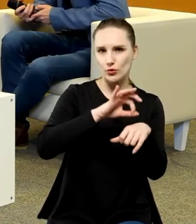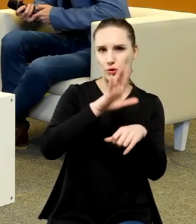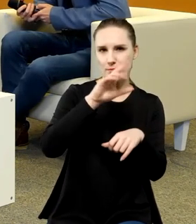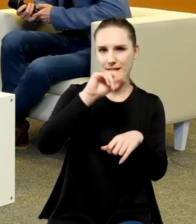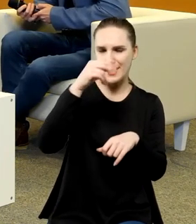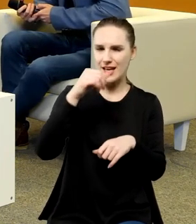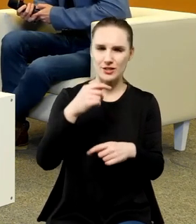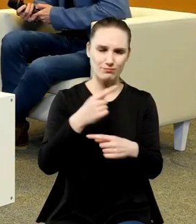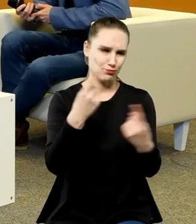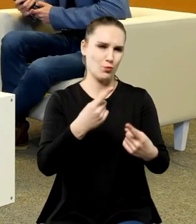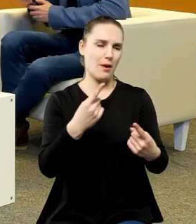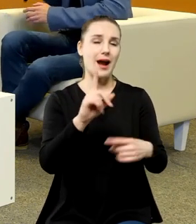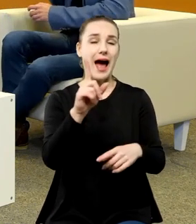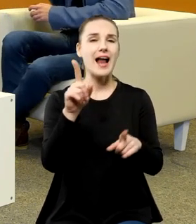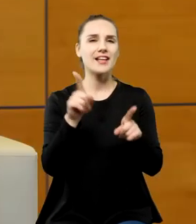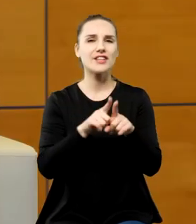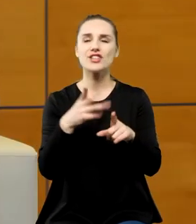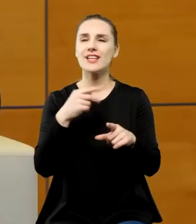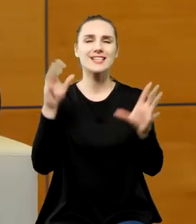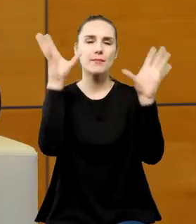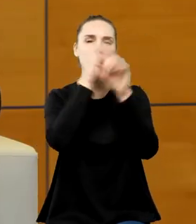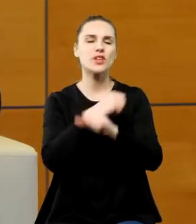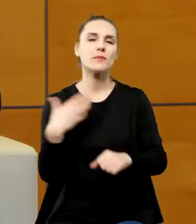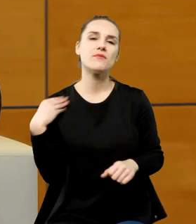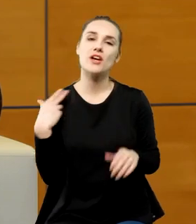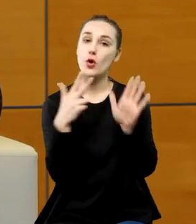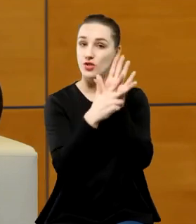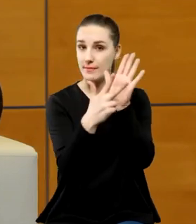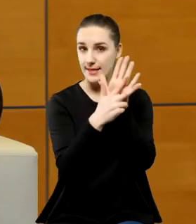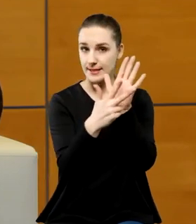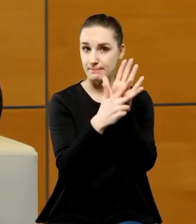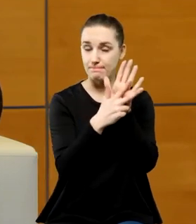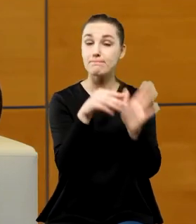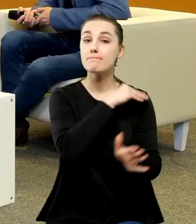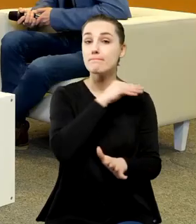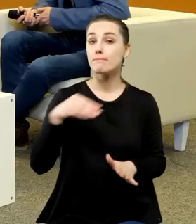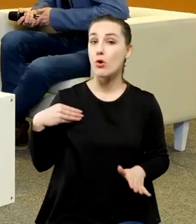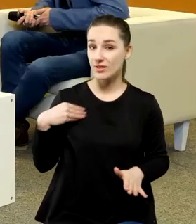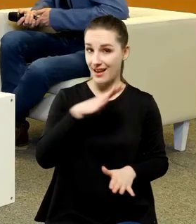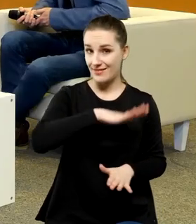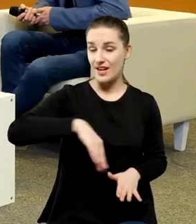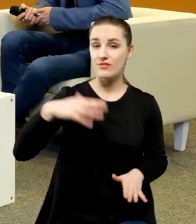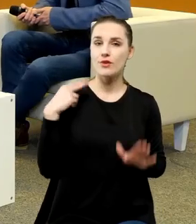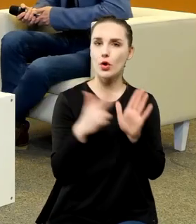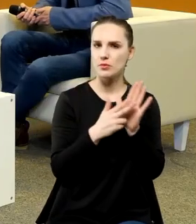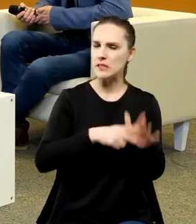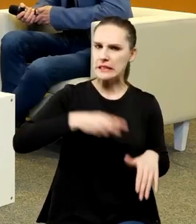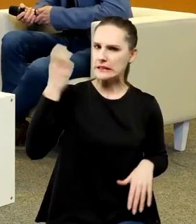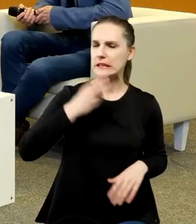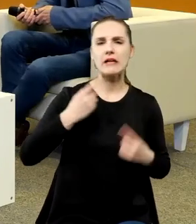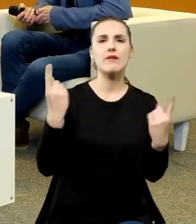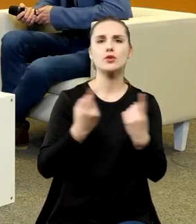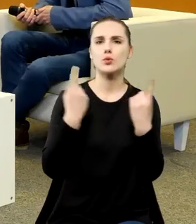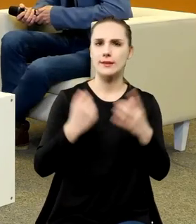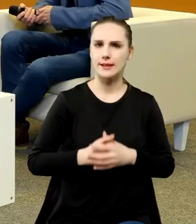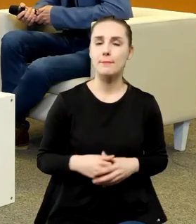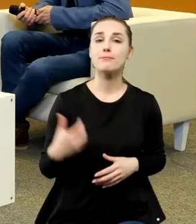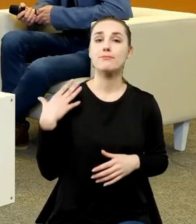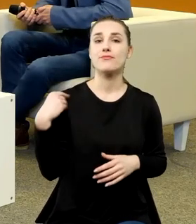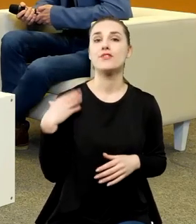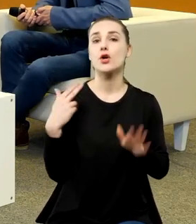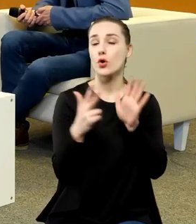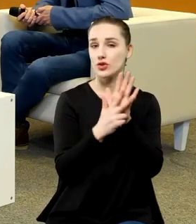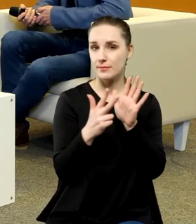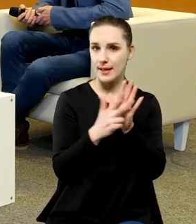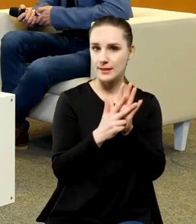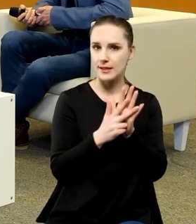opuśćmy XVIII wieku, ponieważ w Polsce mamy w XVIII wieku niezwykle ciekawą sytuację. Otóż XVIII wiek to już